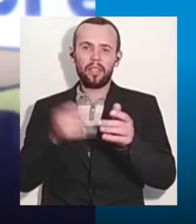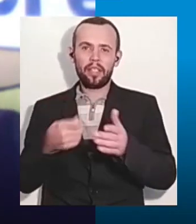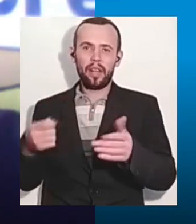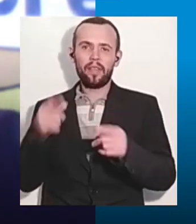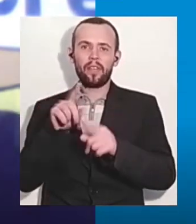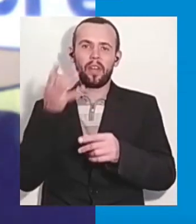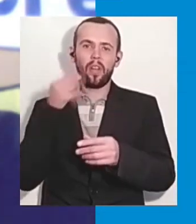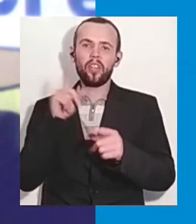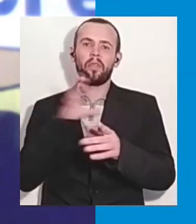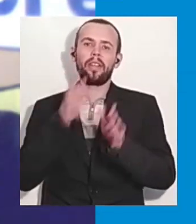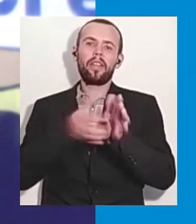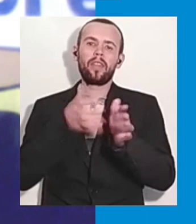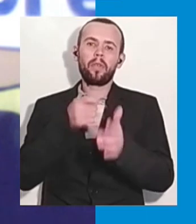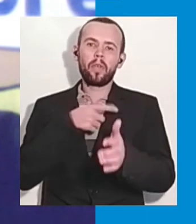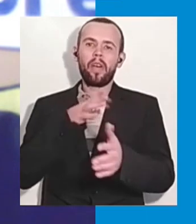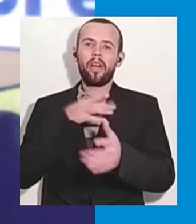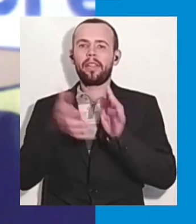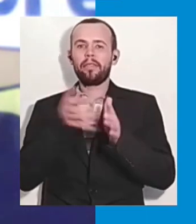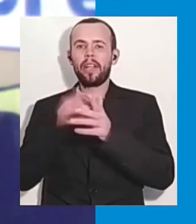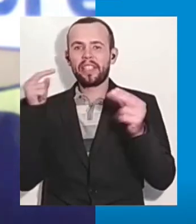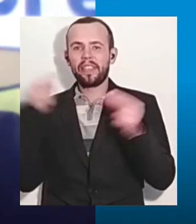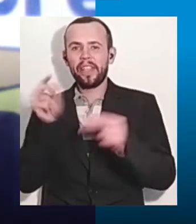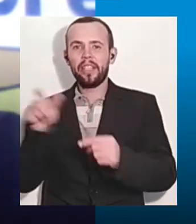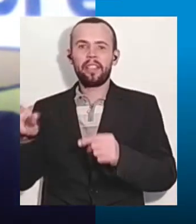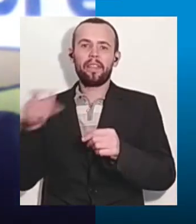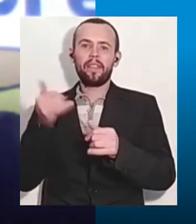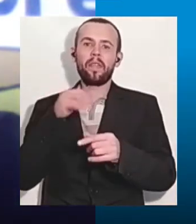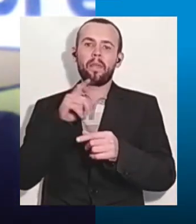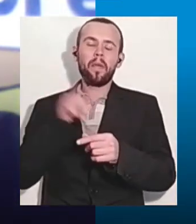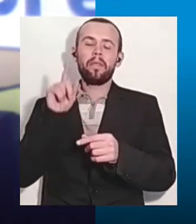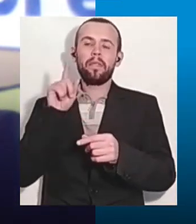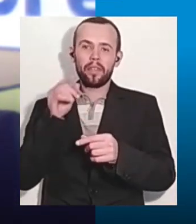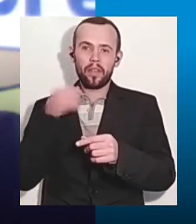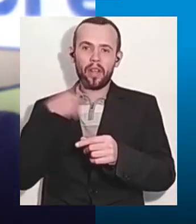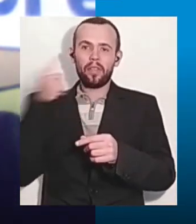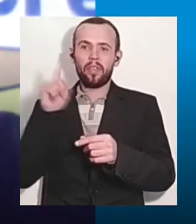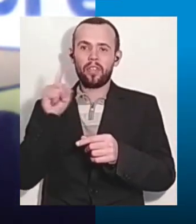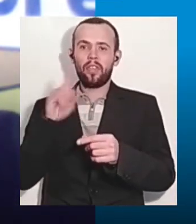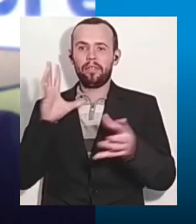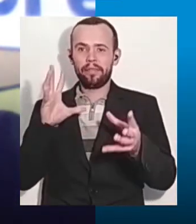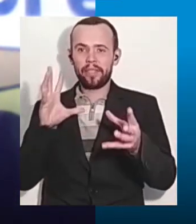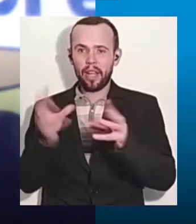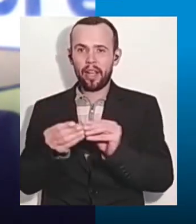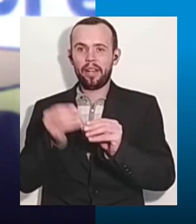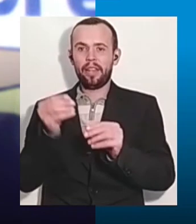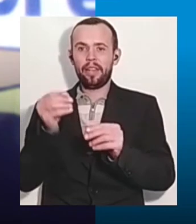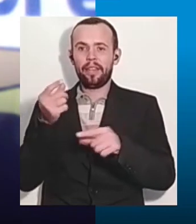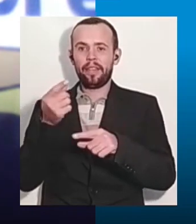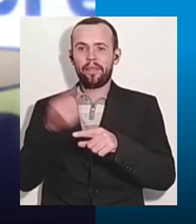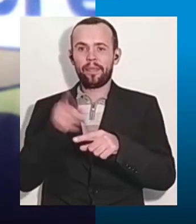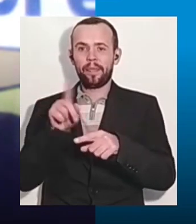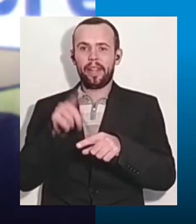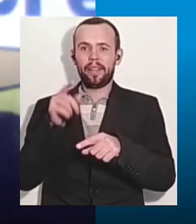Тобто всі предположення правозахисників і решті людей, вони зараз